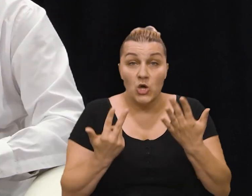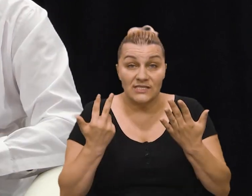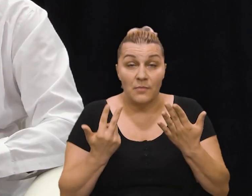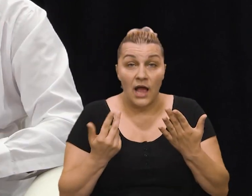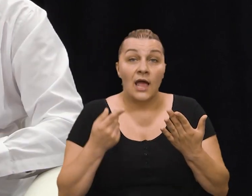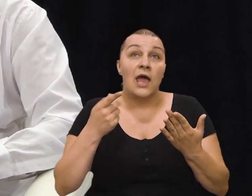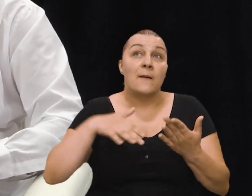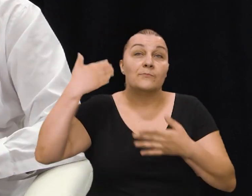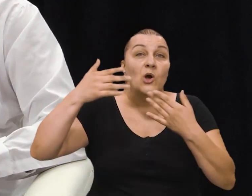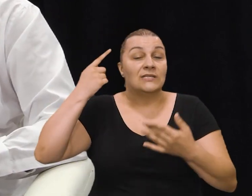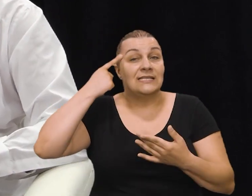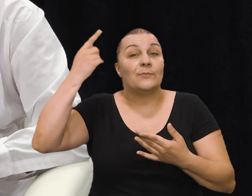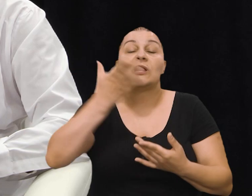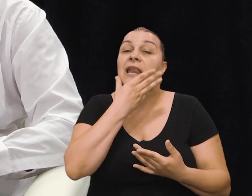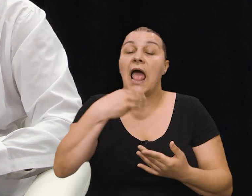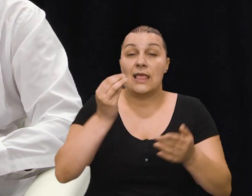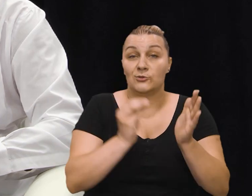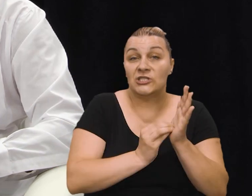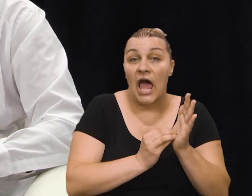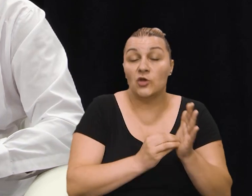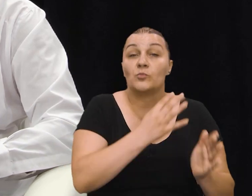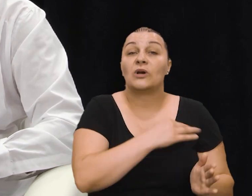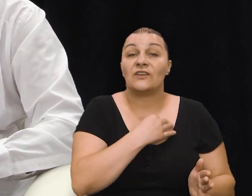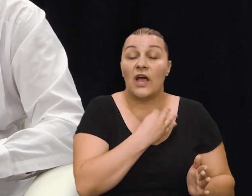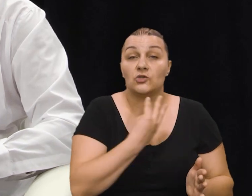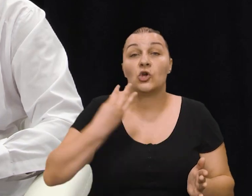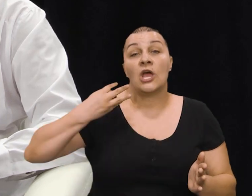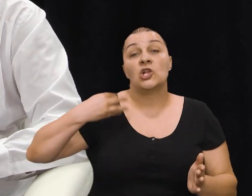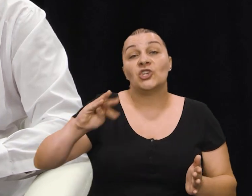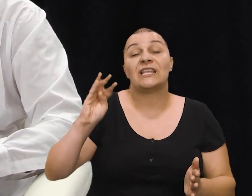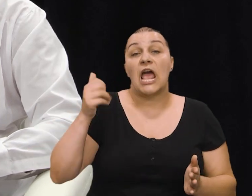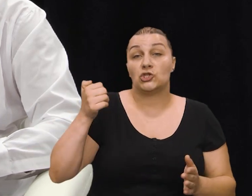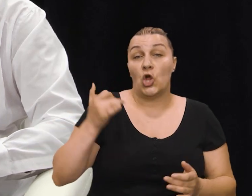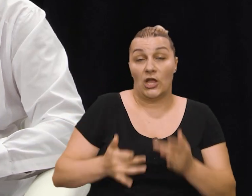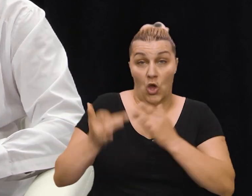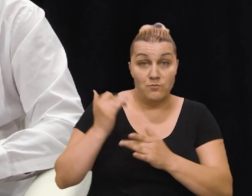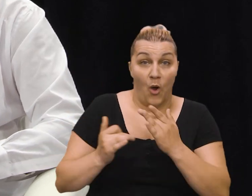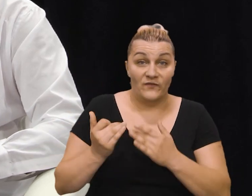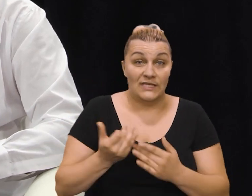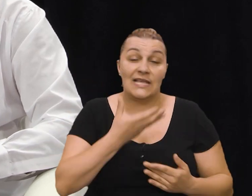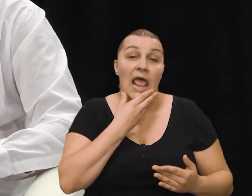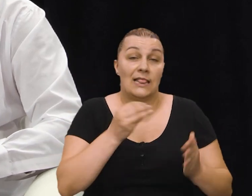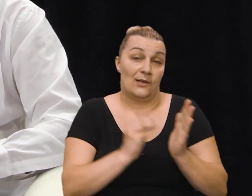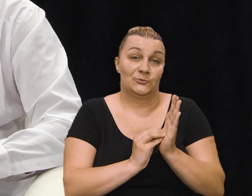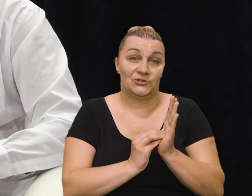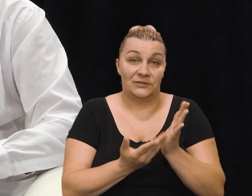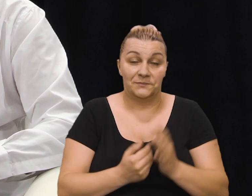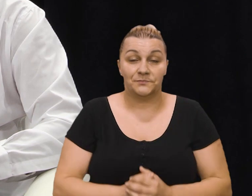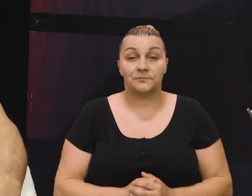si bolike radi, posljedno će se to pokazati jedno od najljepših datuma u Hrvatskoj 14-ovjetnoj povijesti. Vi ste bili